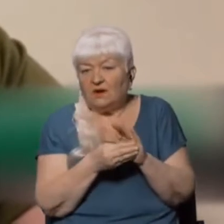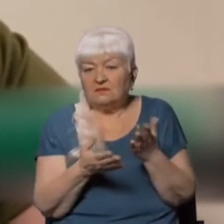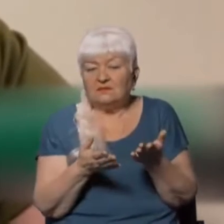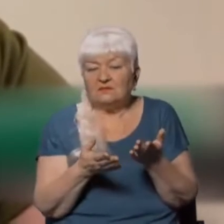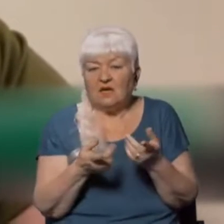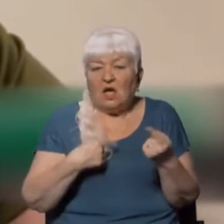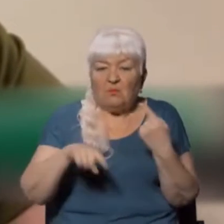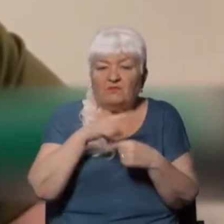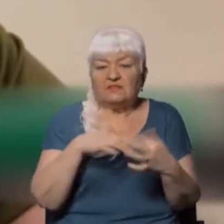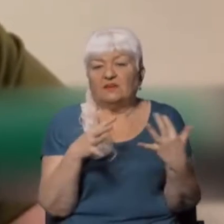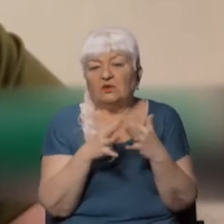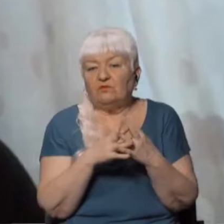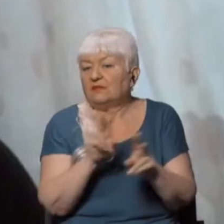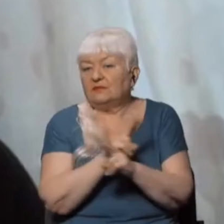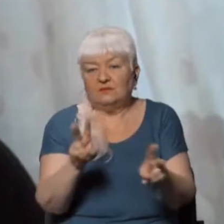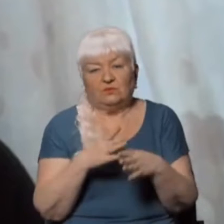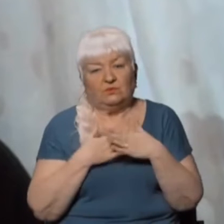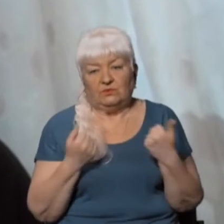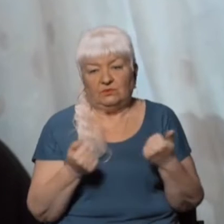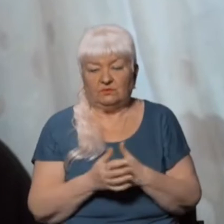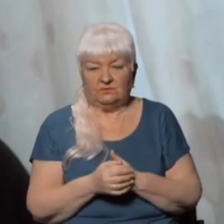Повертатися, воювати вже ніхто не хоче.